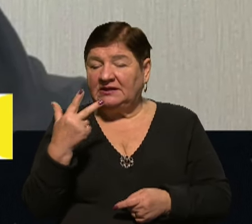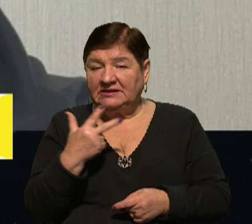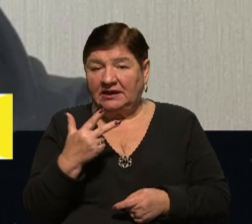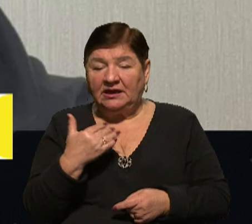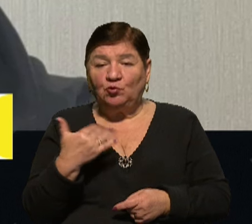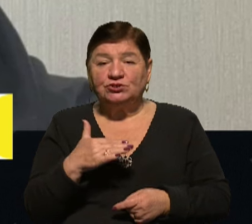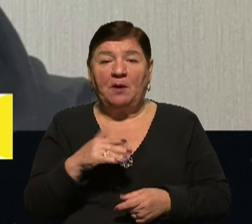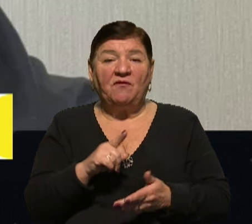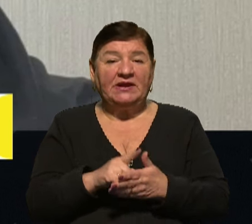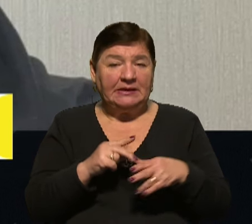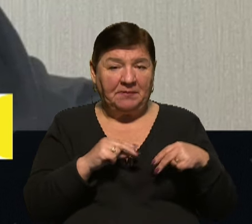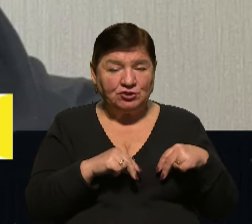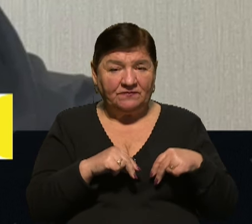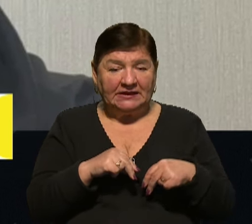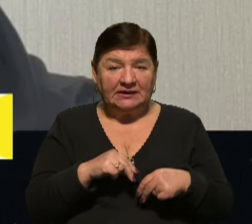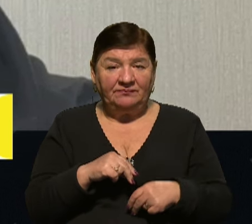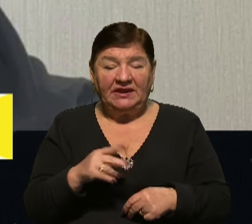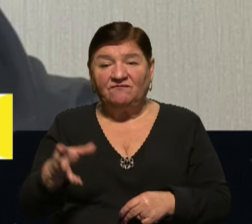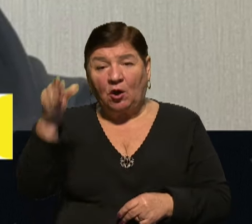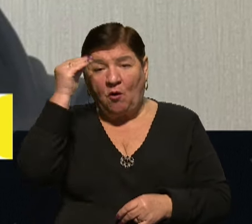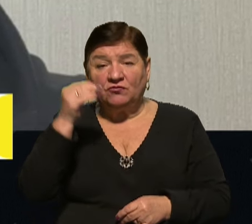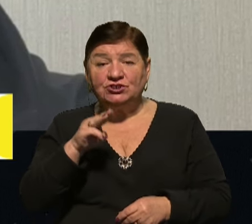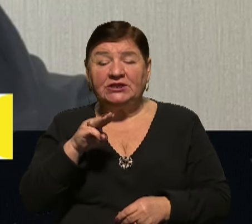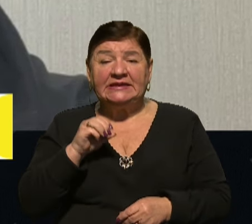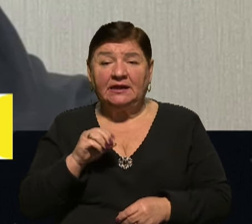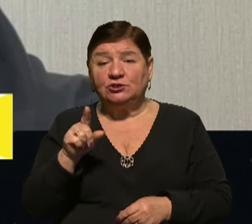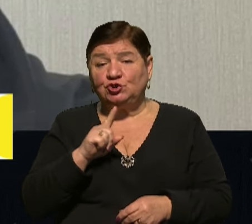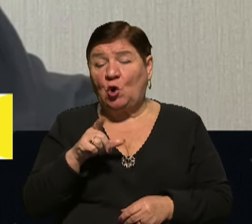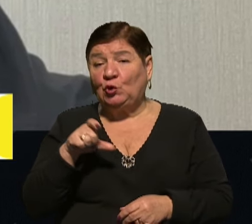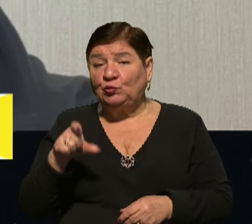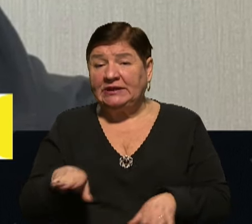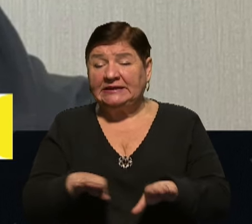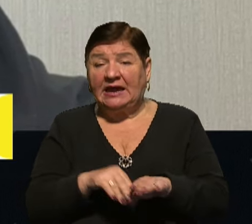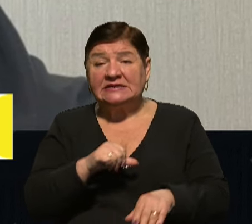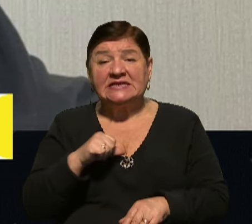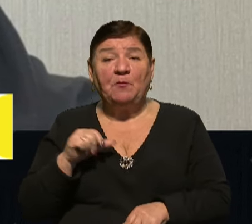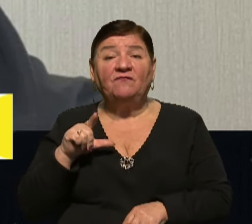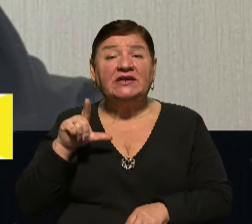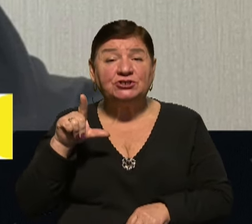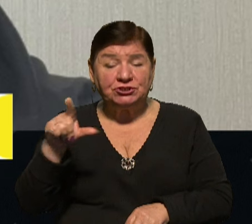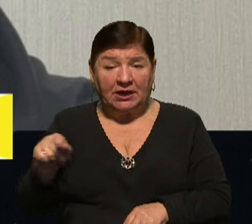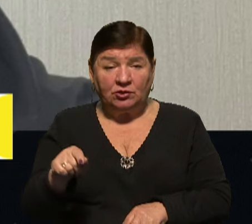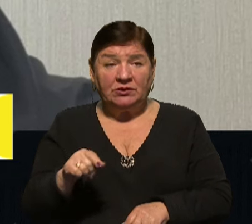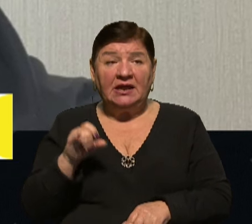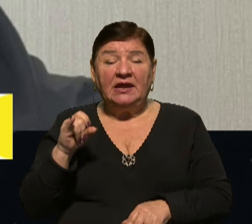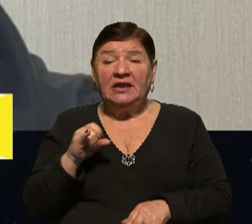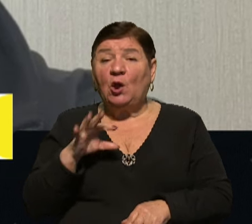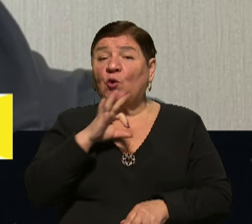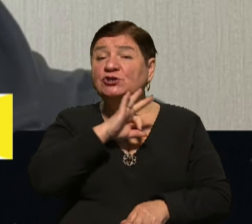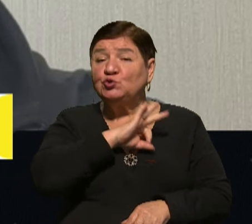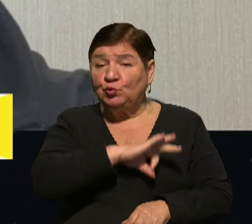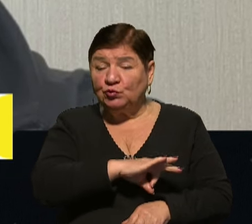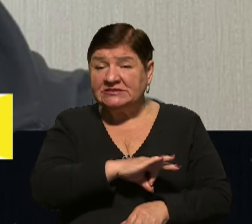мають працювати. І враховуючи те, що люди так само виїжджають і користуються